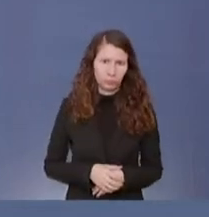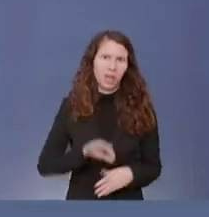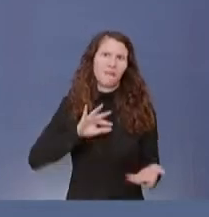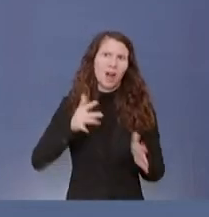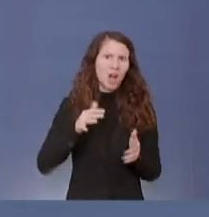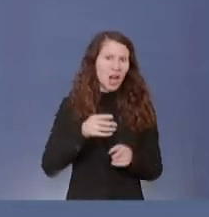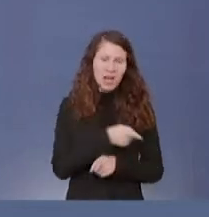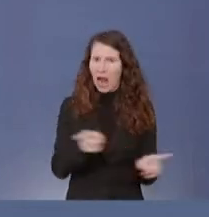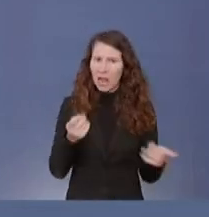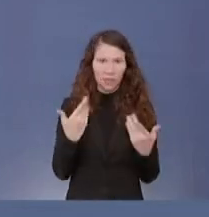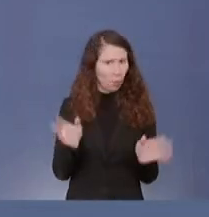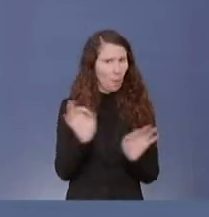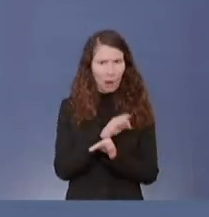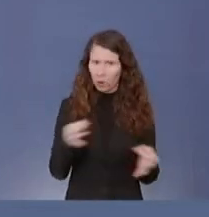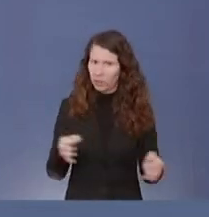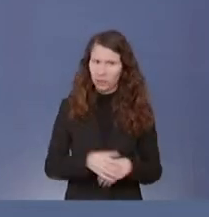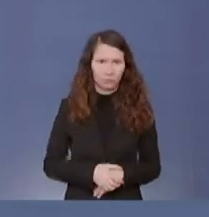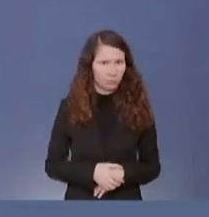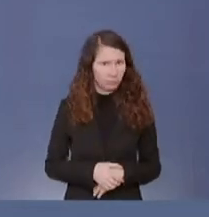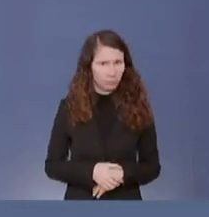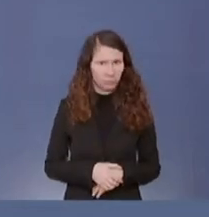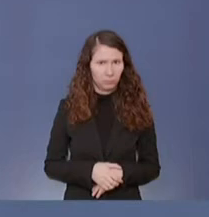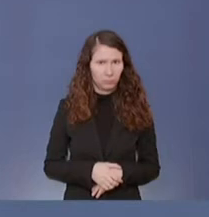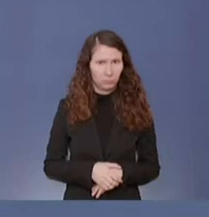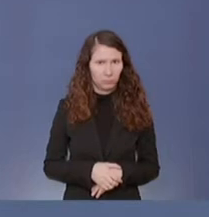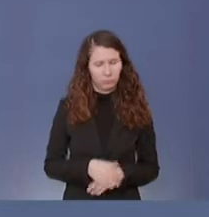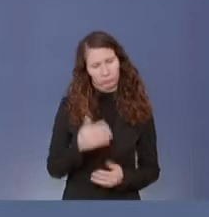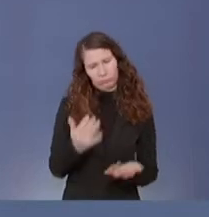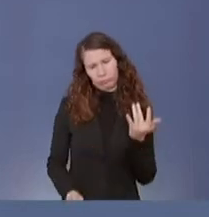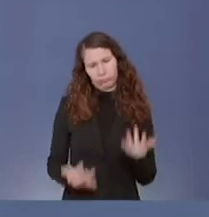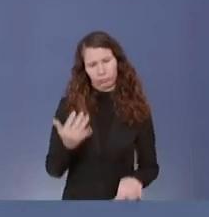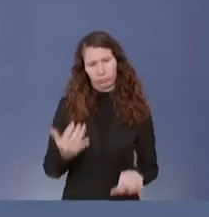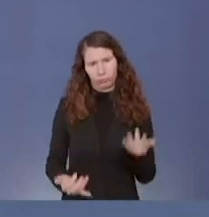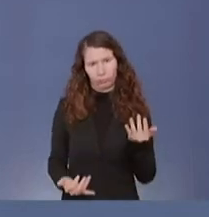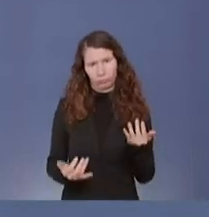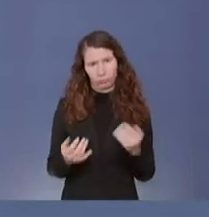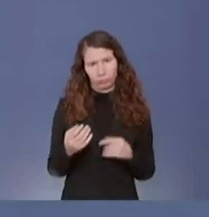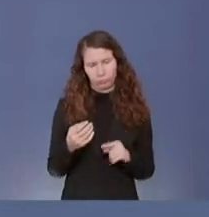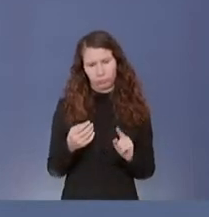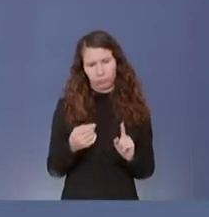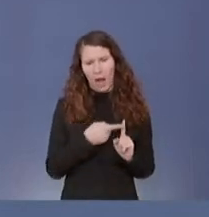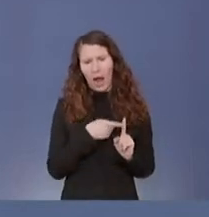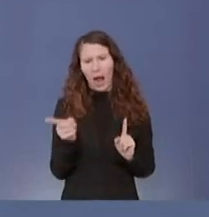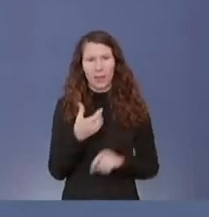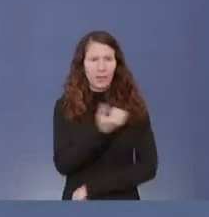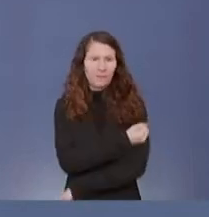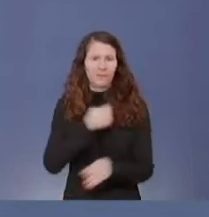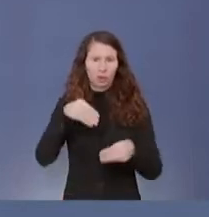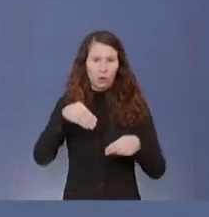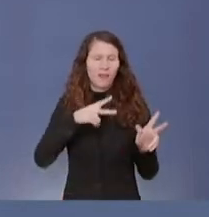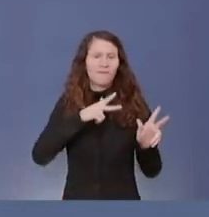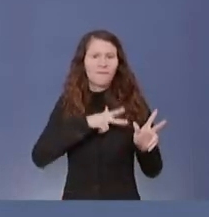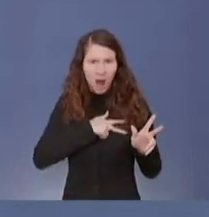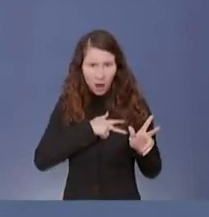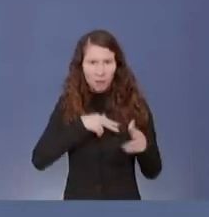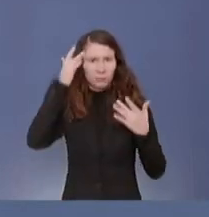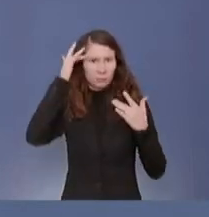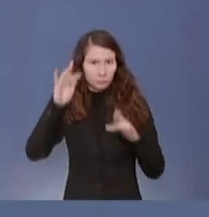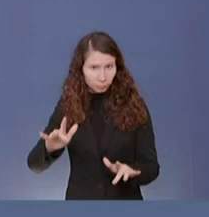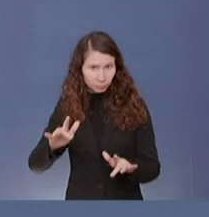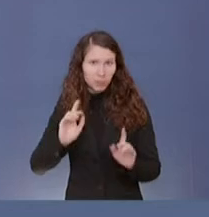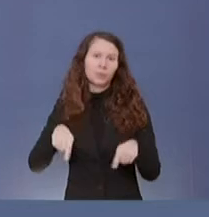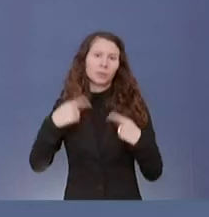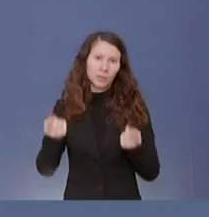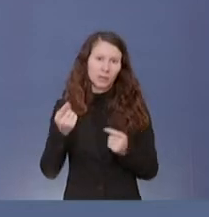werden, wenn man bedenkt, also wenn man zugrunde legt, dass all diese Impfstoffe auch tatsächlich dann genehmigt werden.